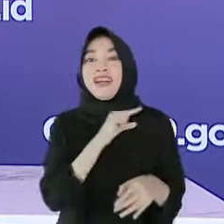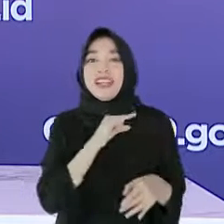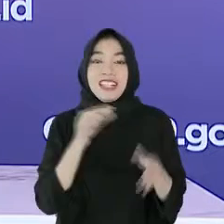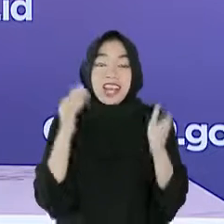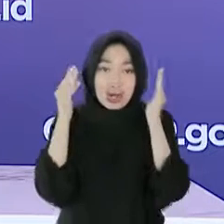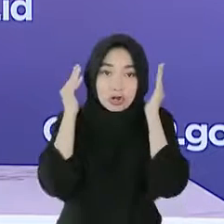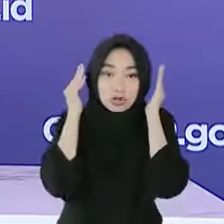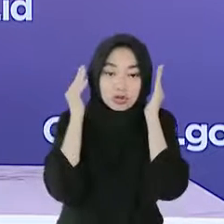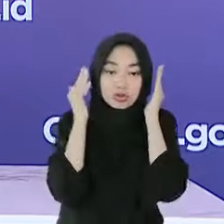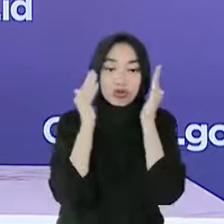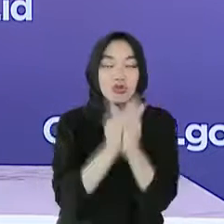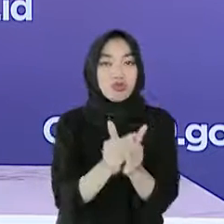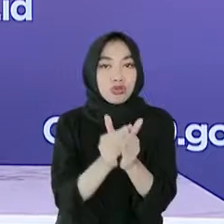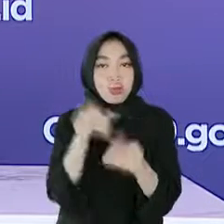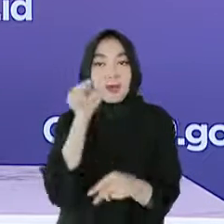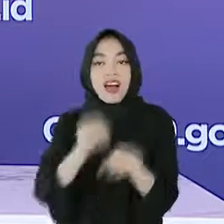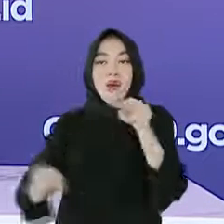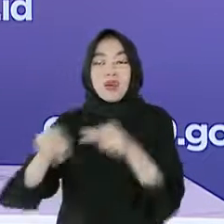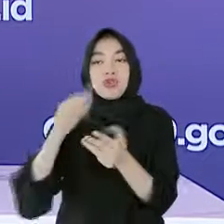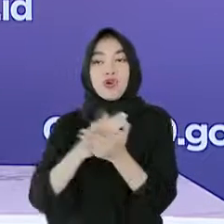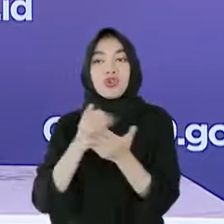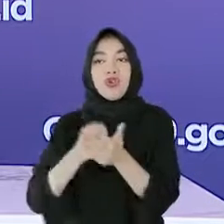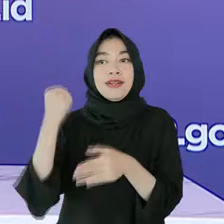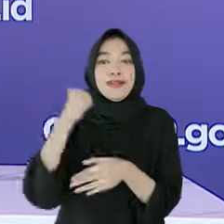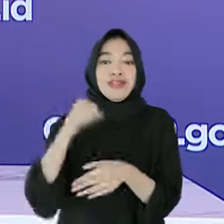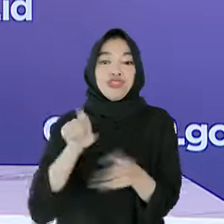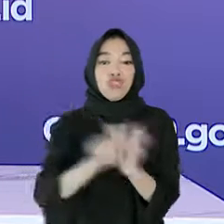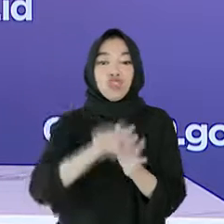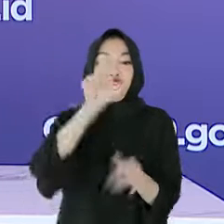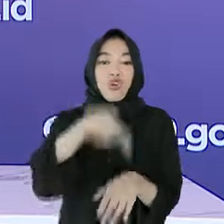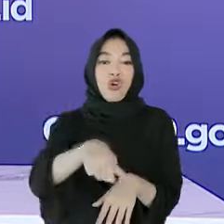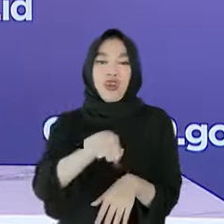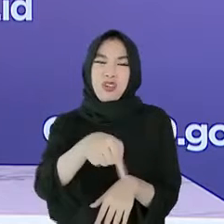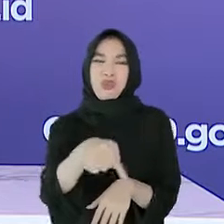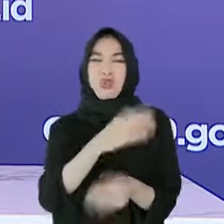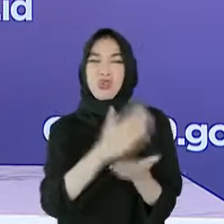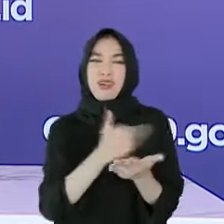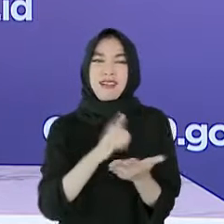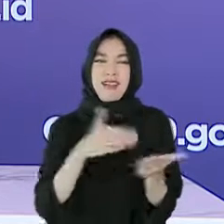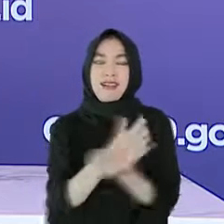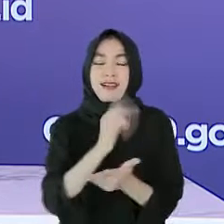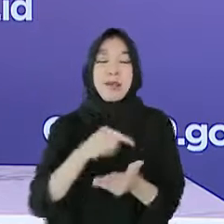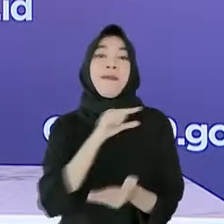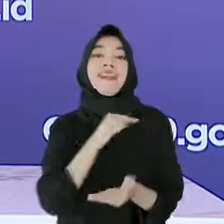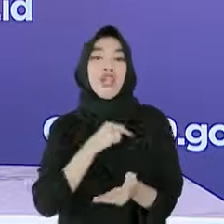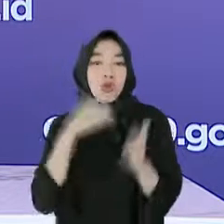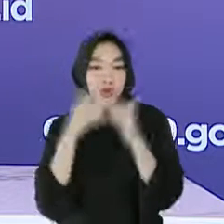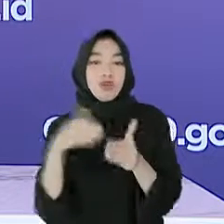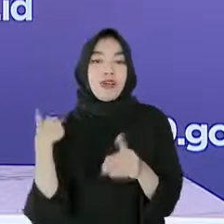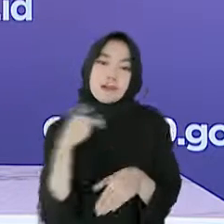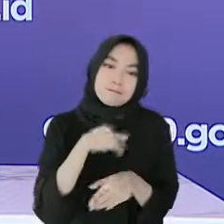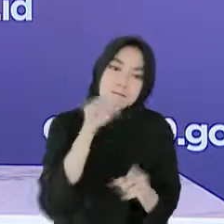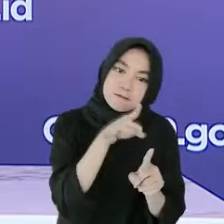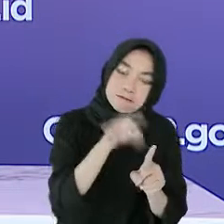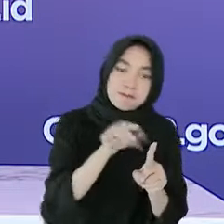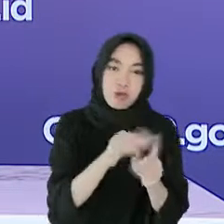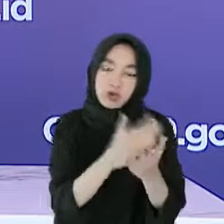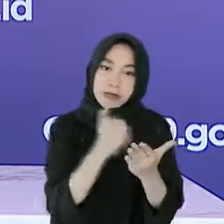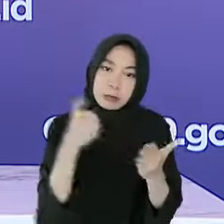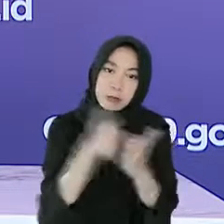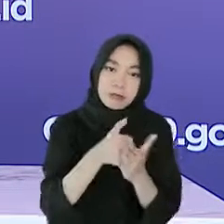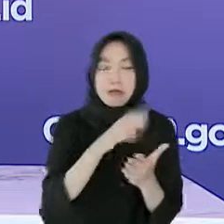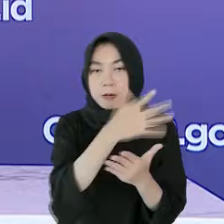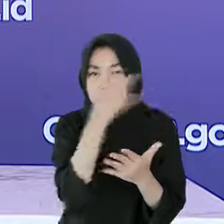menegakkan protokol kesehatan oleh partisipan secara menyeluruh. Kemudian, membangun kemitraan dengan